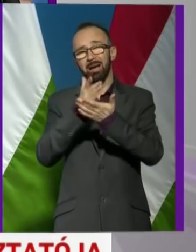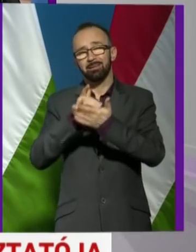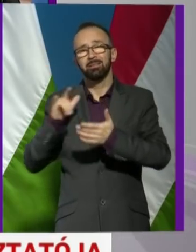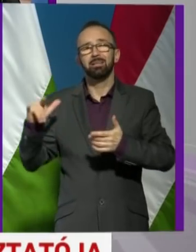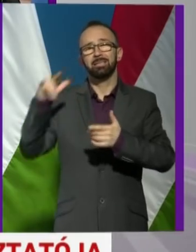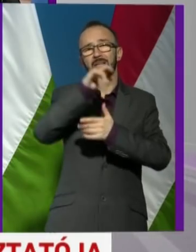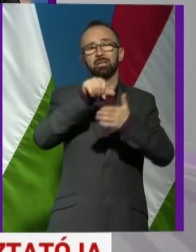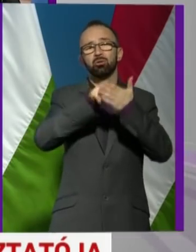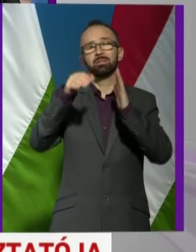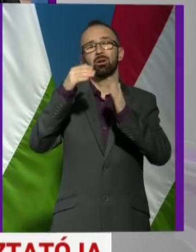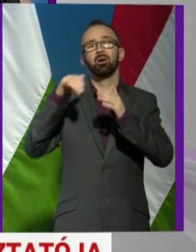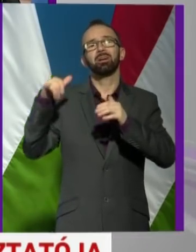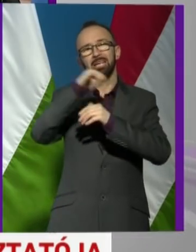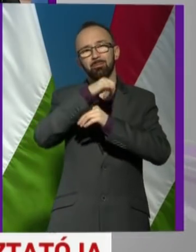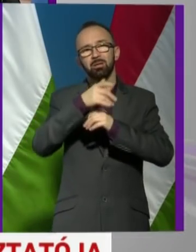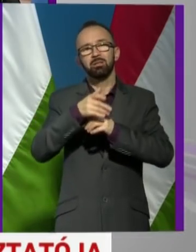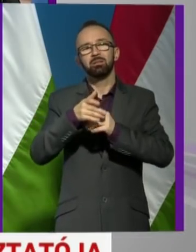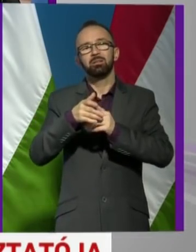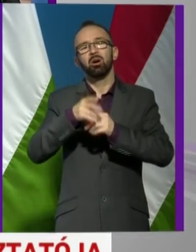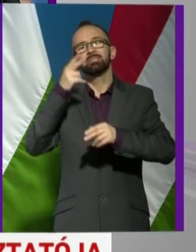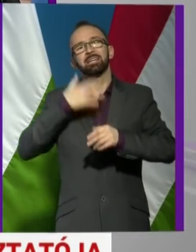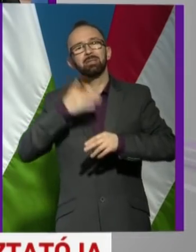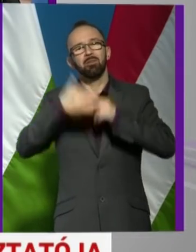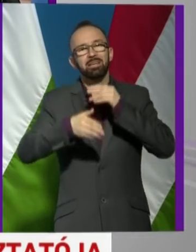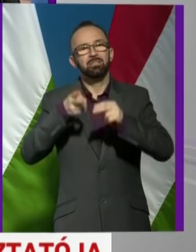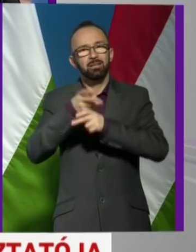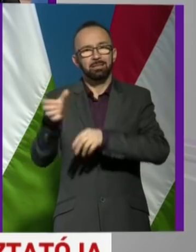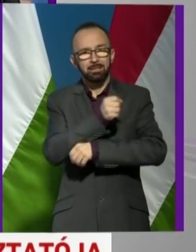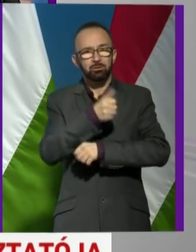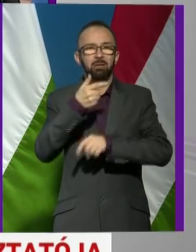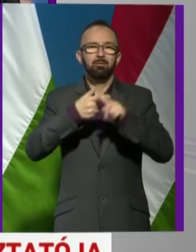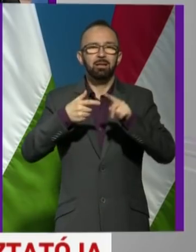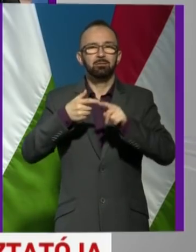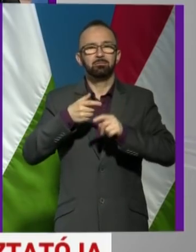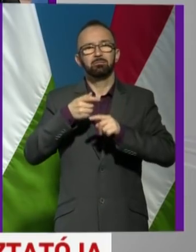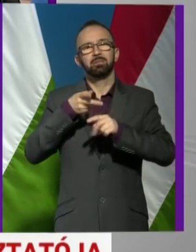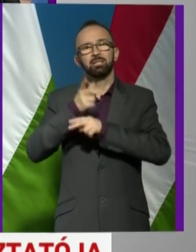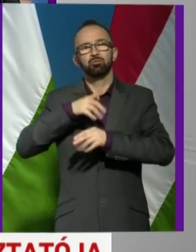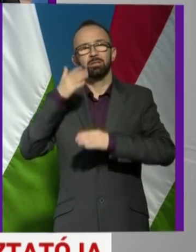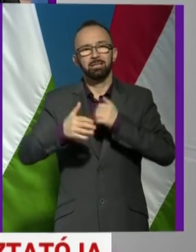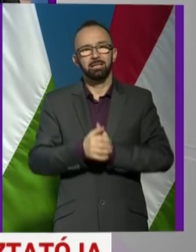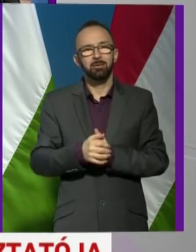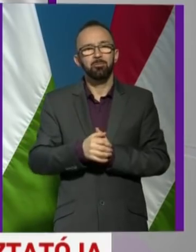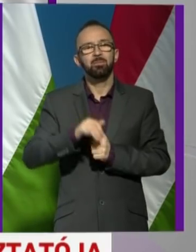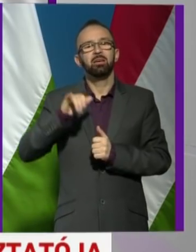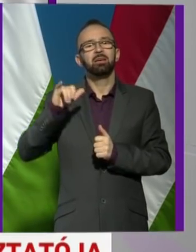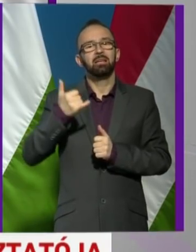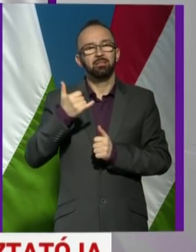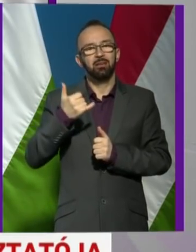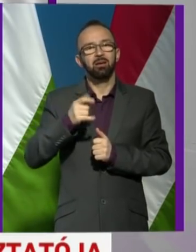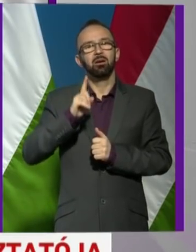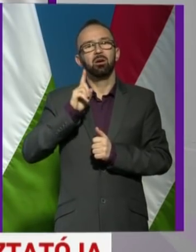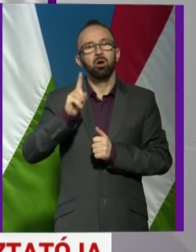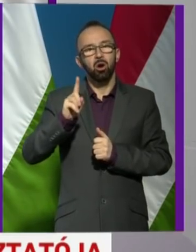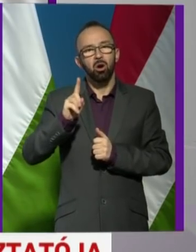törölték a gépeket. Illetve hagytadjam fel a kérdést, hagyj fejezzem be. Egy fél kérdést tettem fel, köszönöm. Illetve hogyha